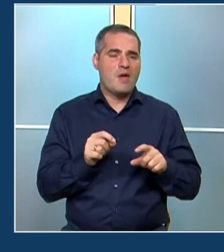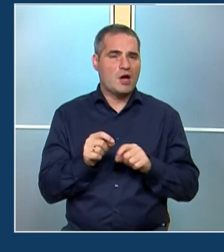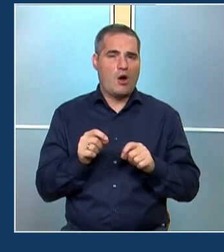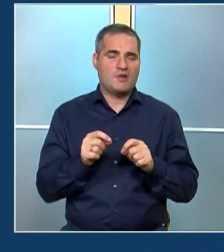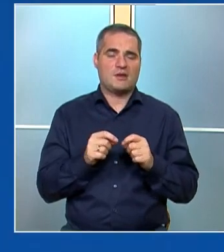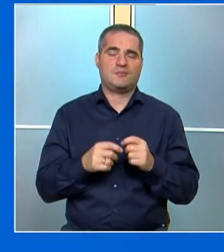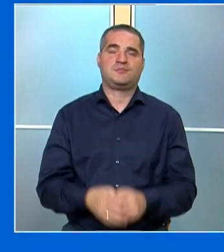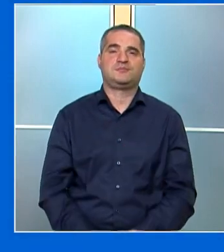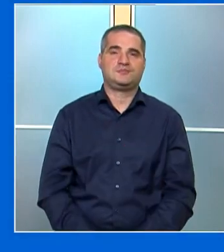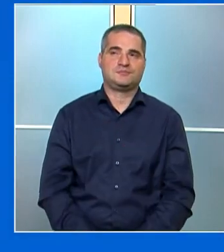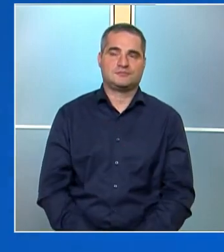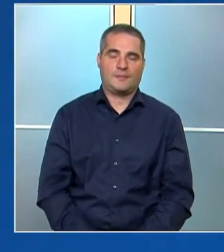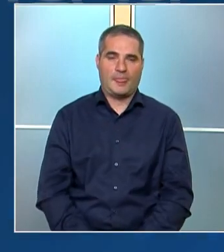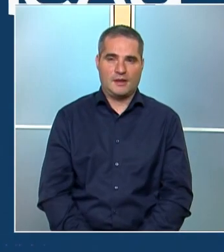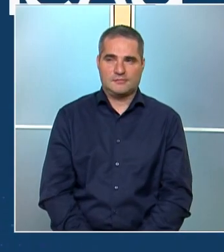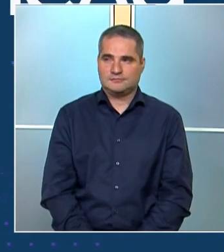ДЕЛФТ